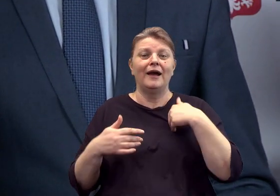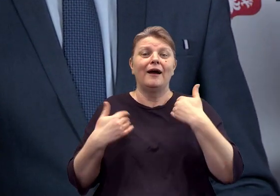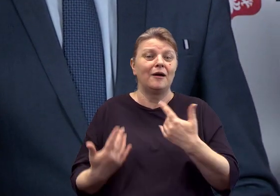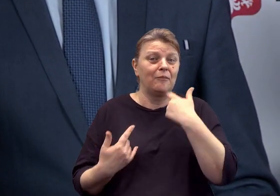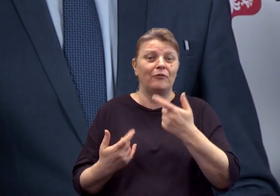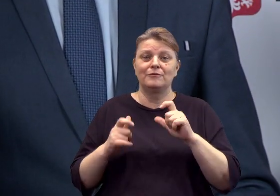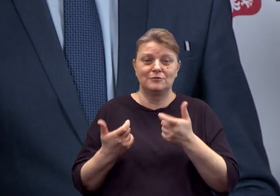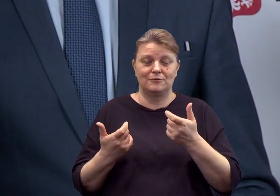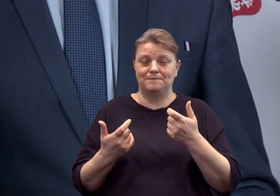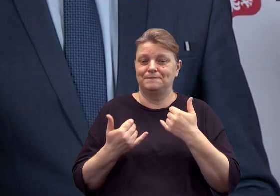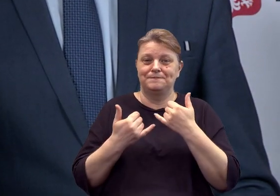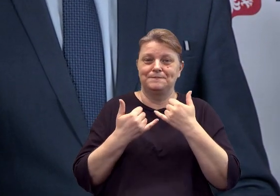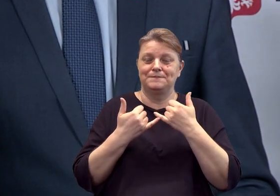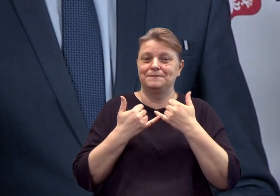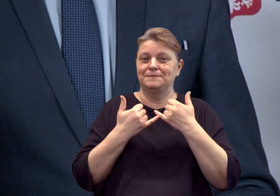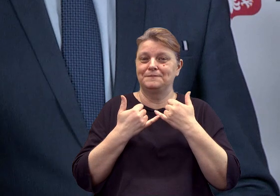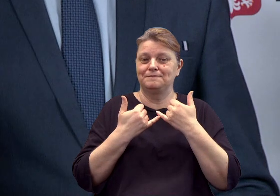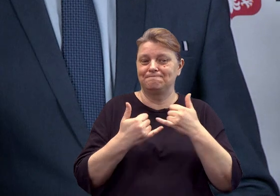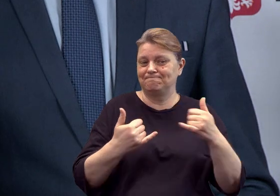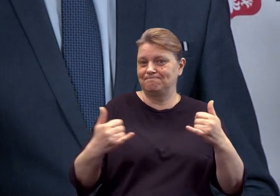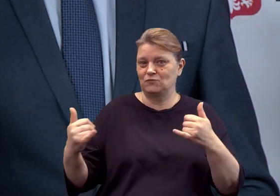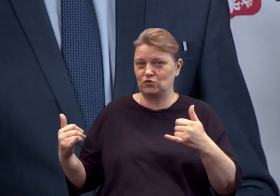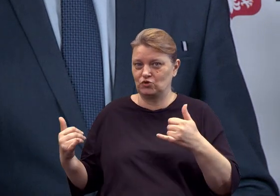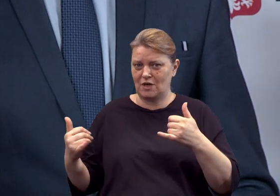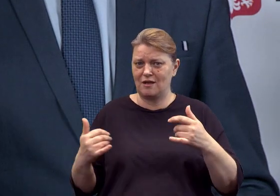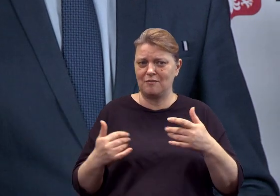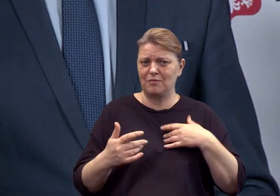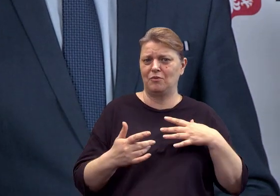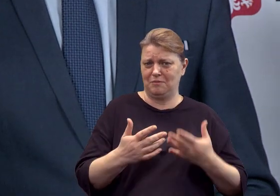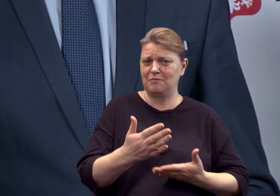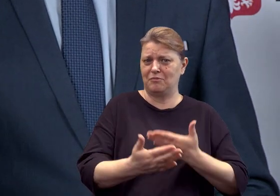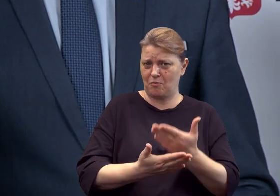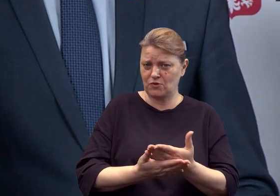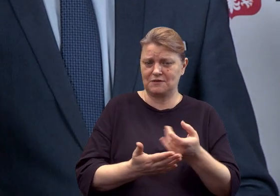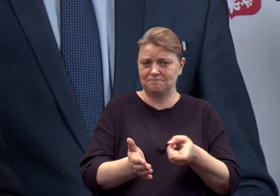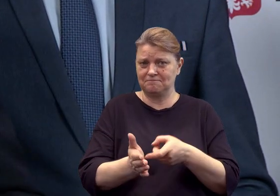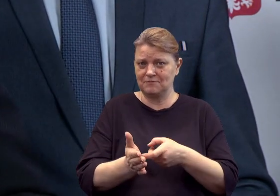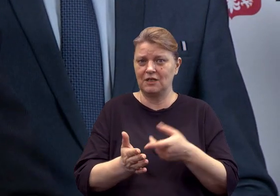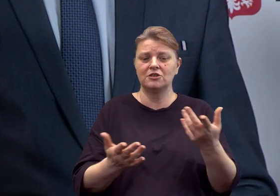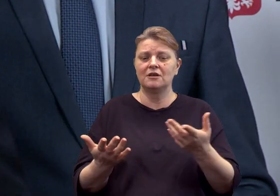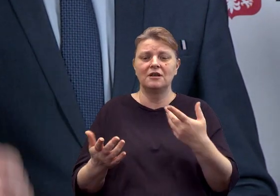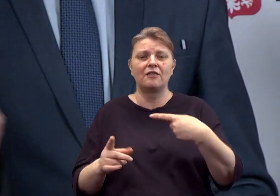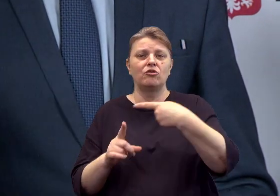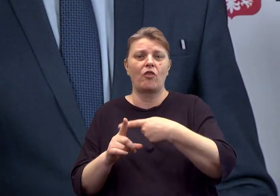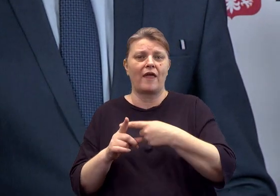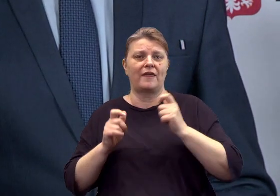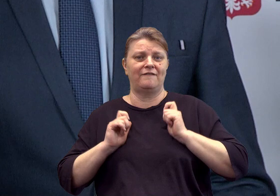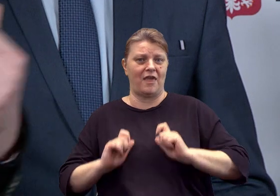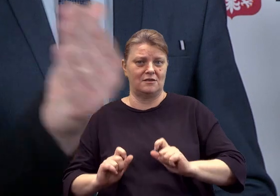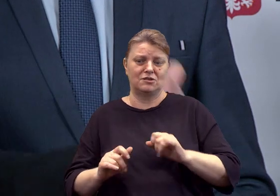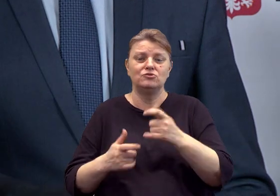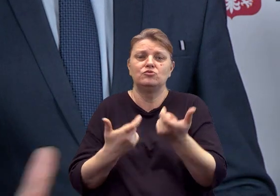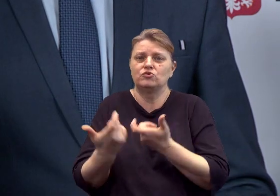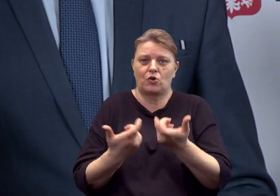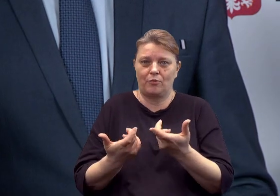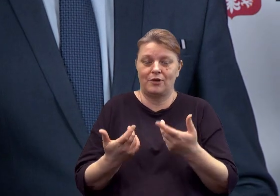strony różnych stron i naszych partnerów przy stole padały jednakowoż postulaty, żeby coś z dodatkiem wiejskim zrobić. To nie są nasze propozycje,